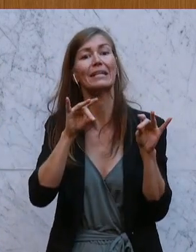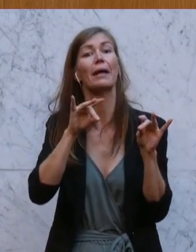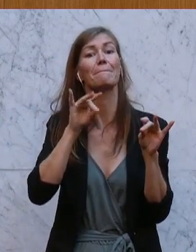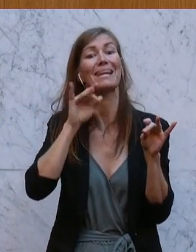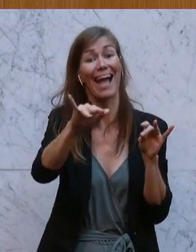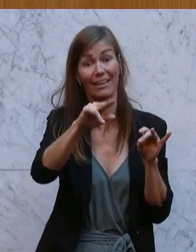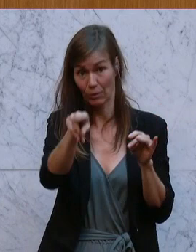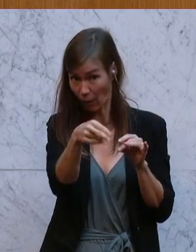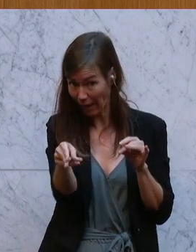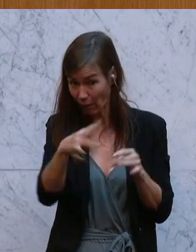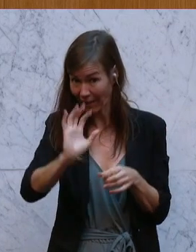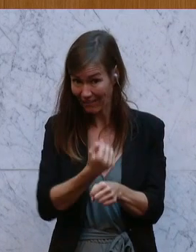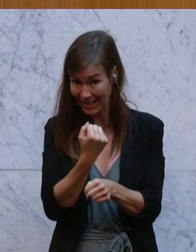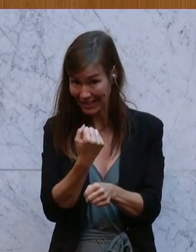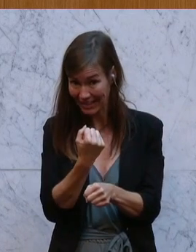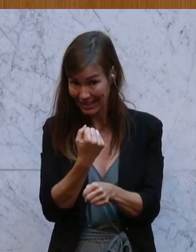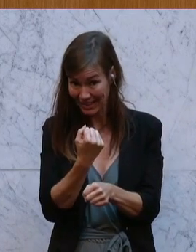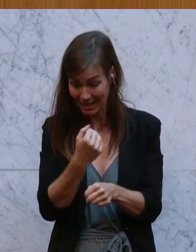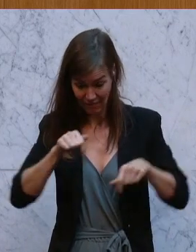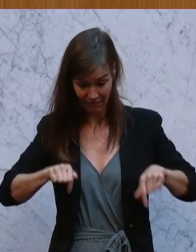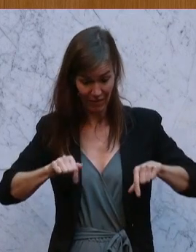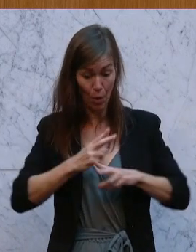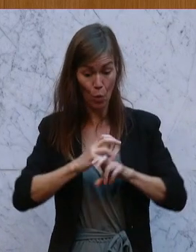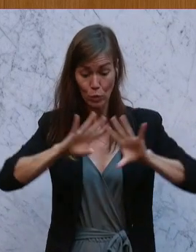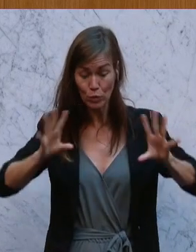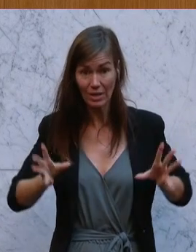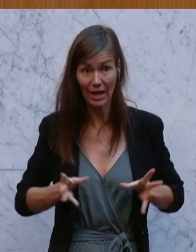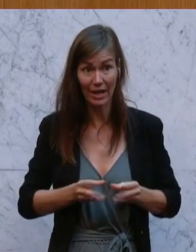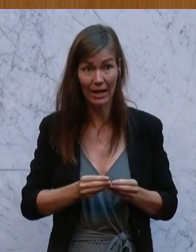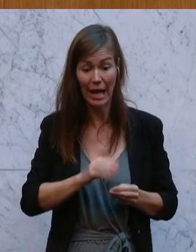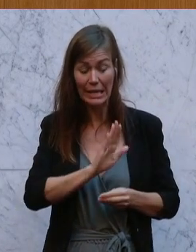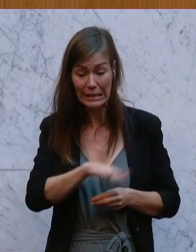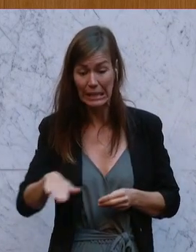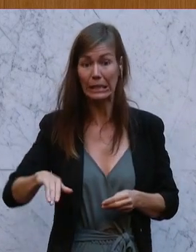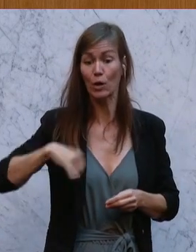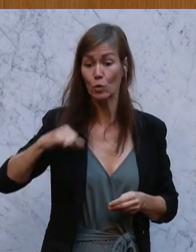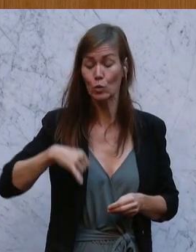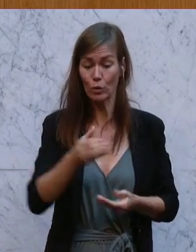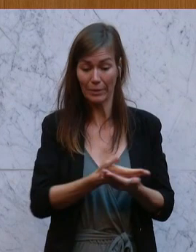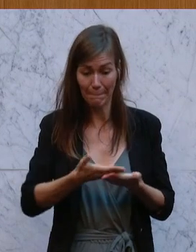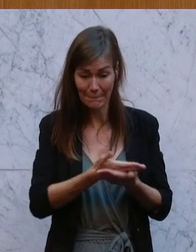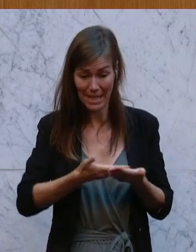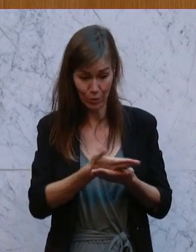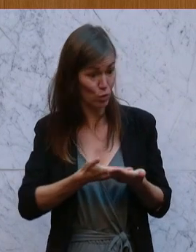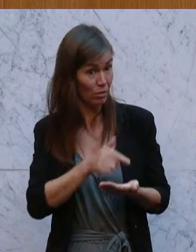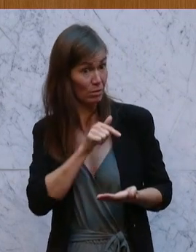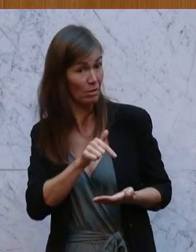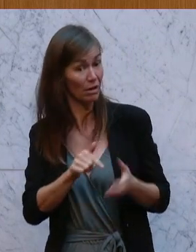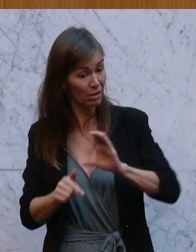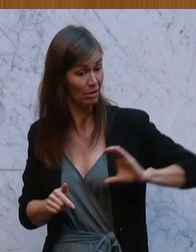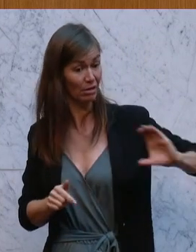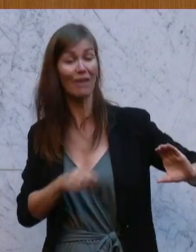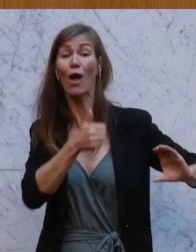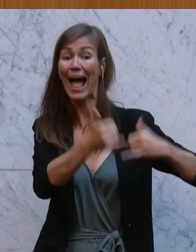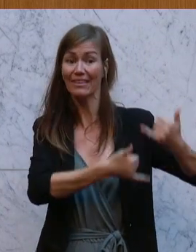Geld, wie wir in Österreich für die gesamte Kinder- und Jugendlichenbildung ausgeben. Das heißt, das ist fast so viel Geld, wie